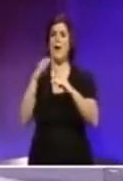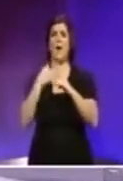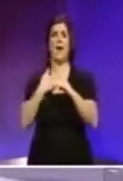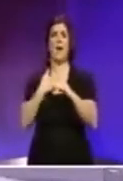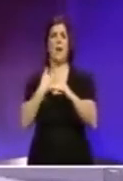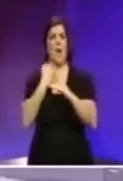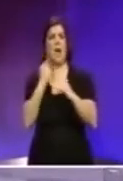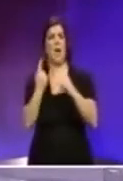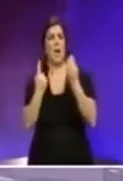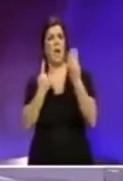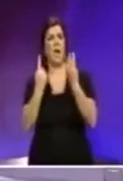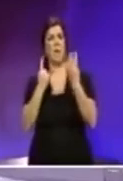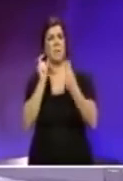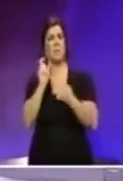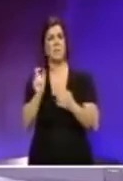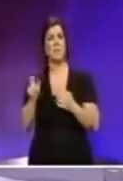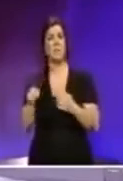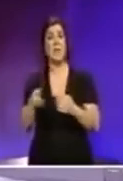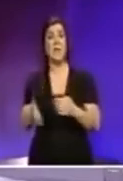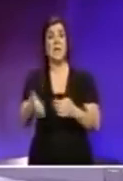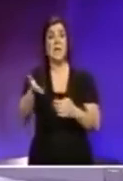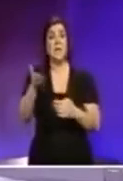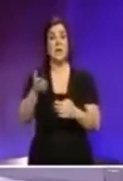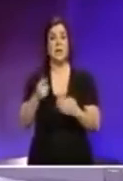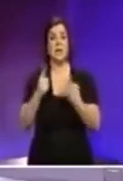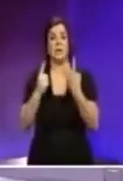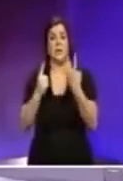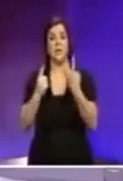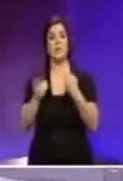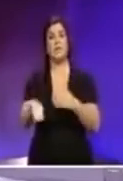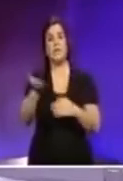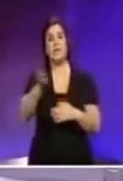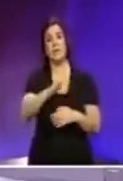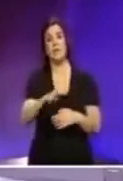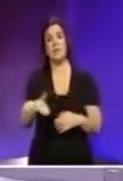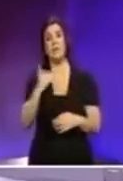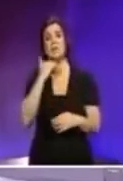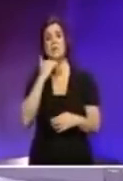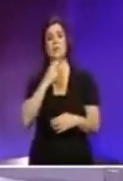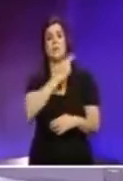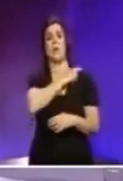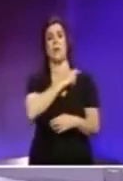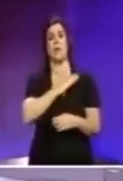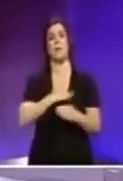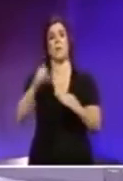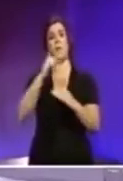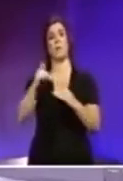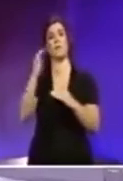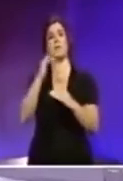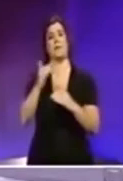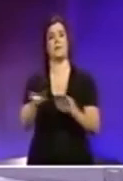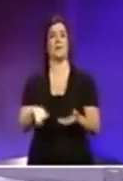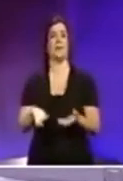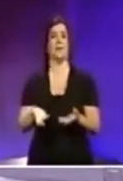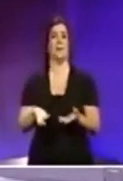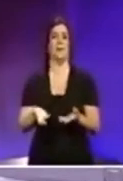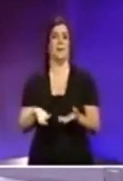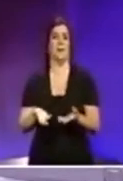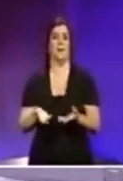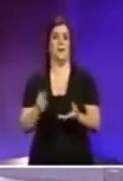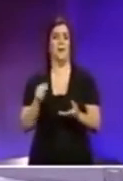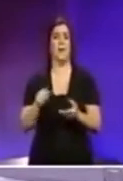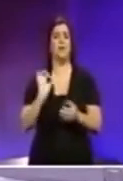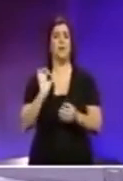paħin abdaw k-likenem għabel issa zidna 14 maħo il-ġustizja ti-dissir ma kulħatt l-opportunitajiet id iddu jikunu